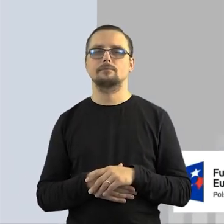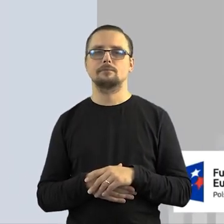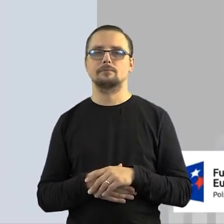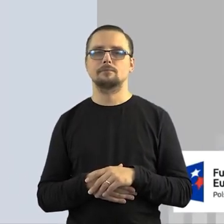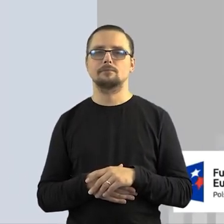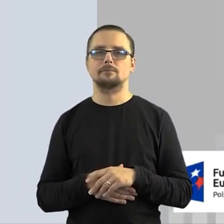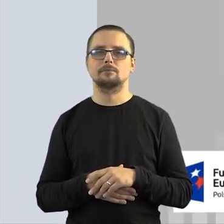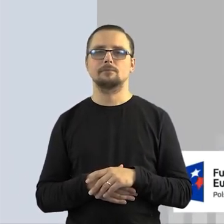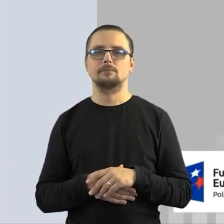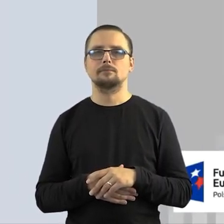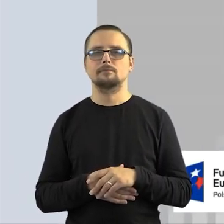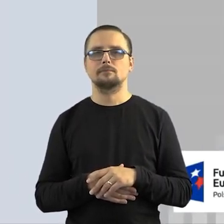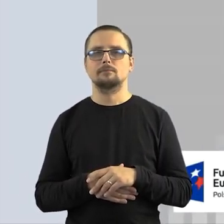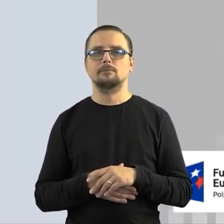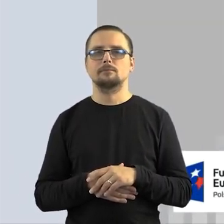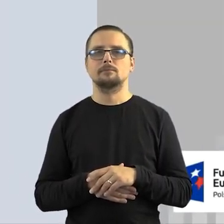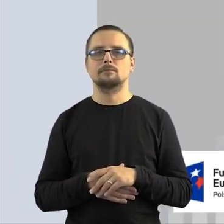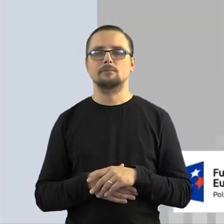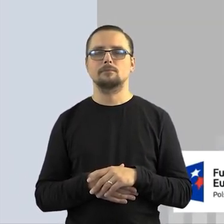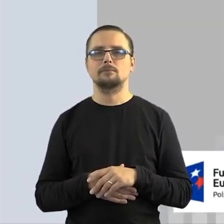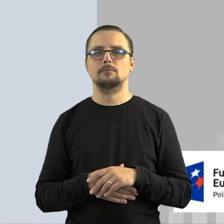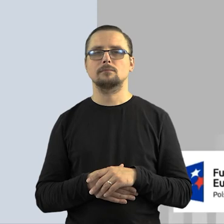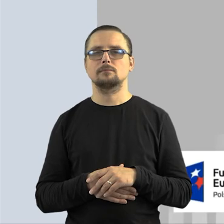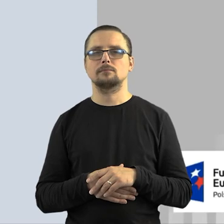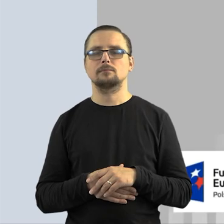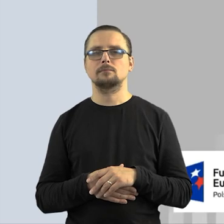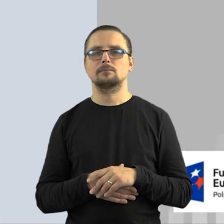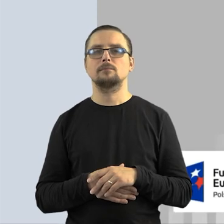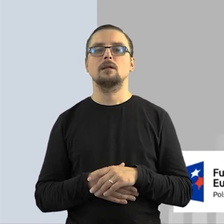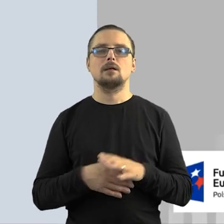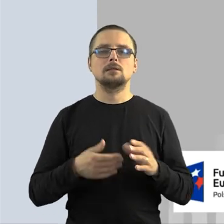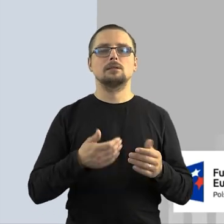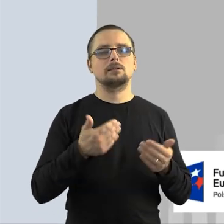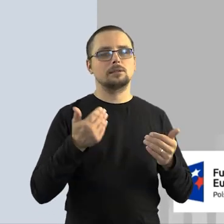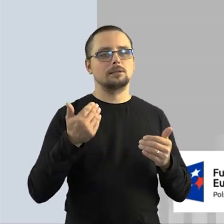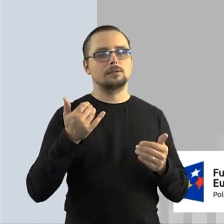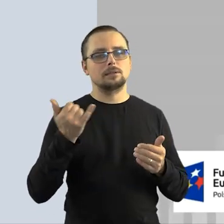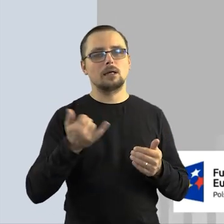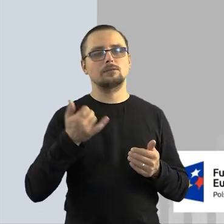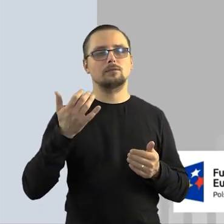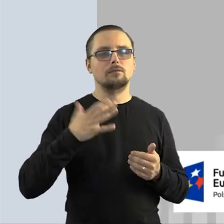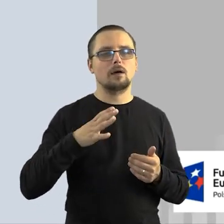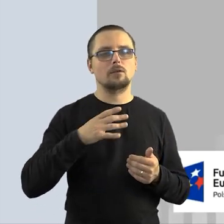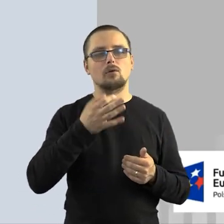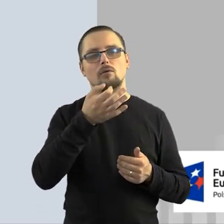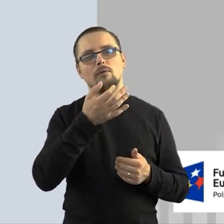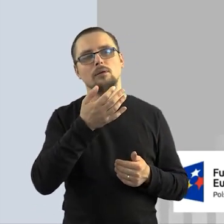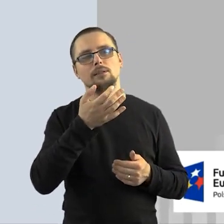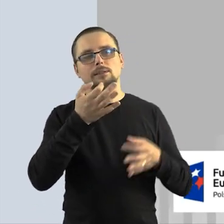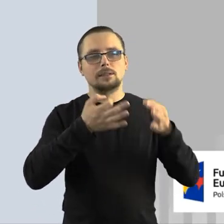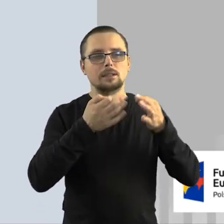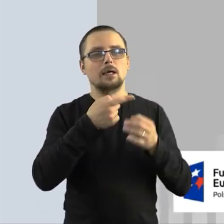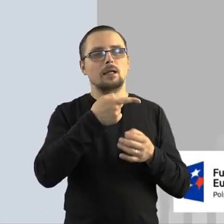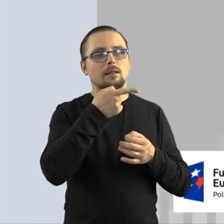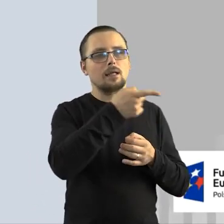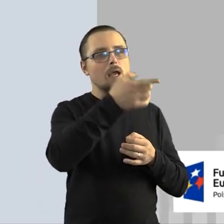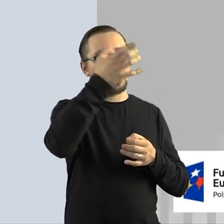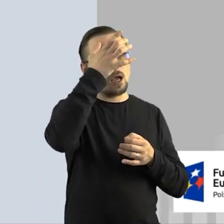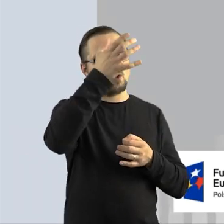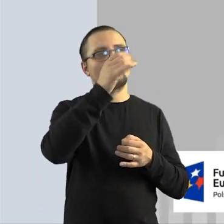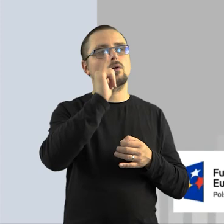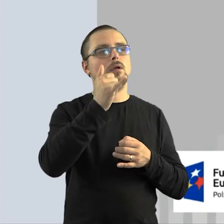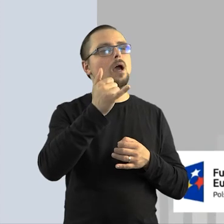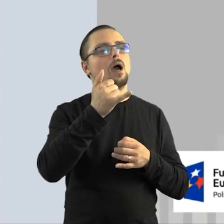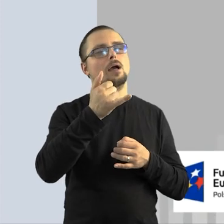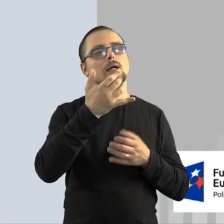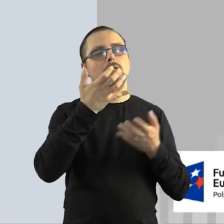utworów. Więc warto pamiętać, ja zawsze zachęcam do stosowania takiego testu, w jaki sposób Państwo jako twórcy chcieliby